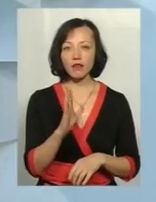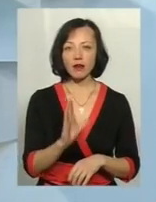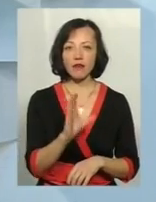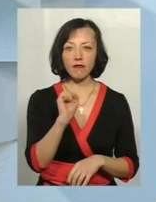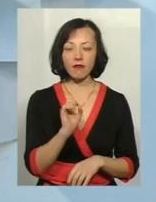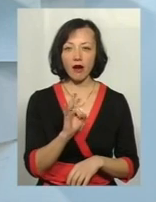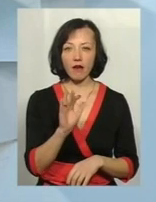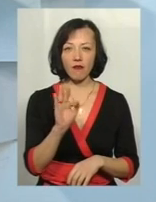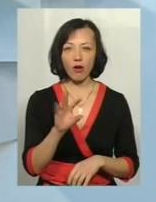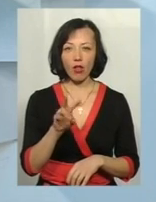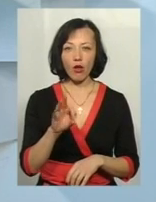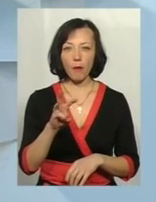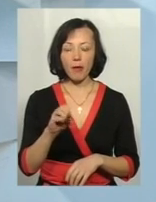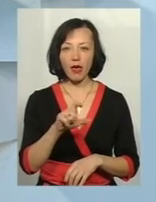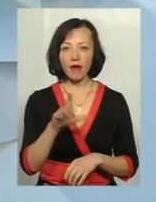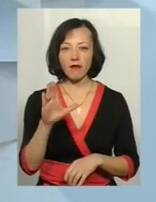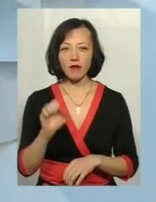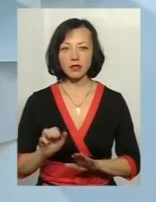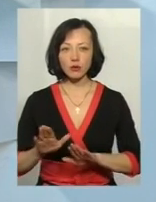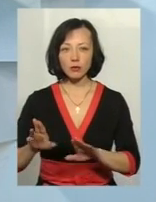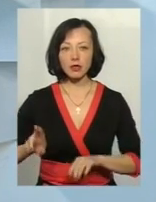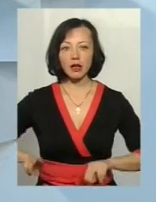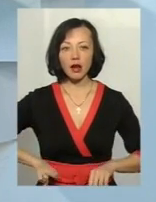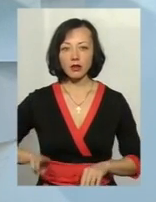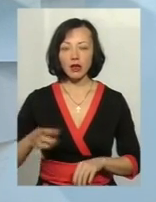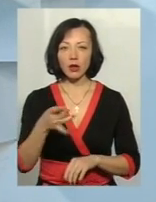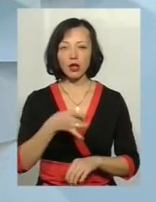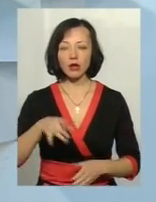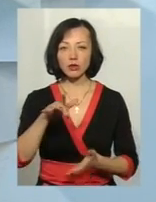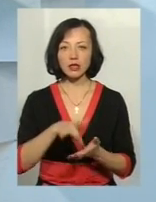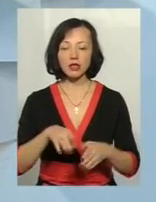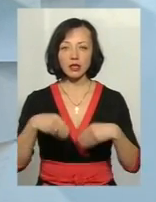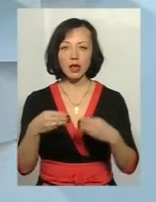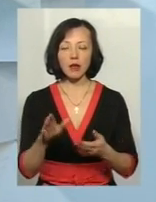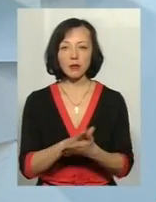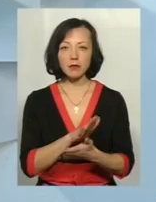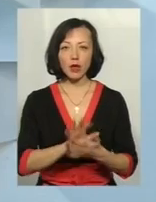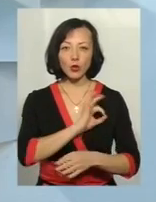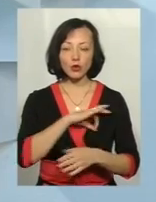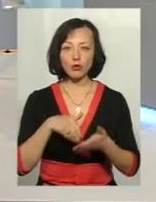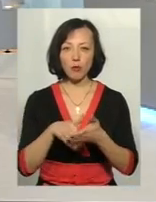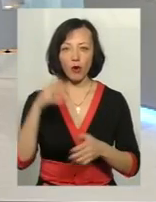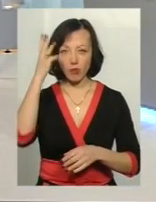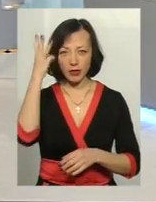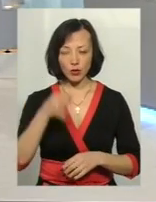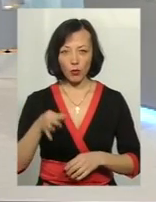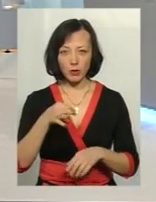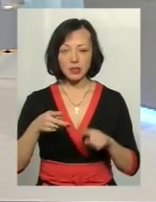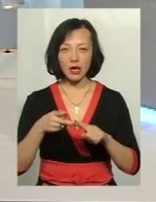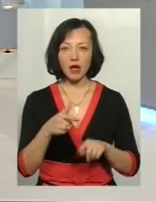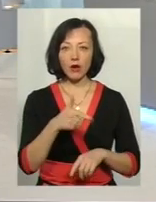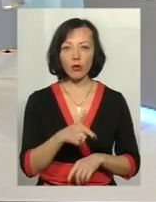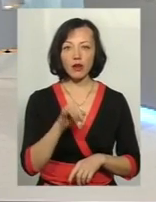Варфоломєєва, заступник директора регіонального центру знадання безоплатної вторинної правової допомоги у Хмельницькій області. Та